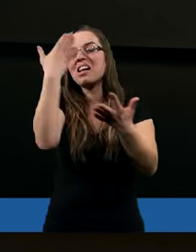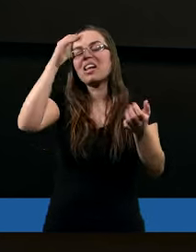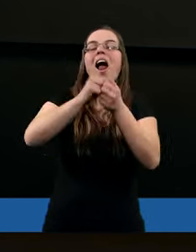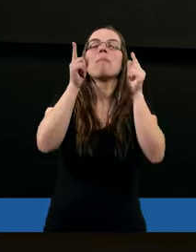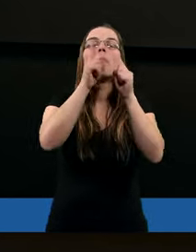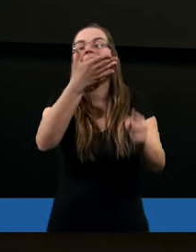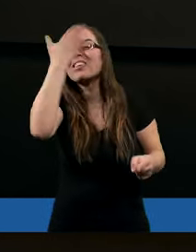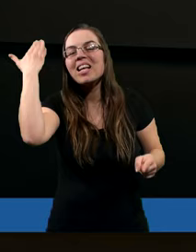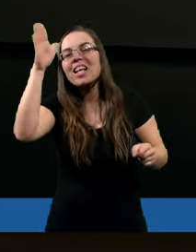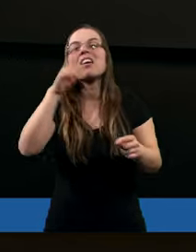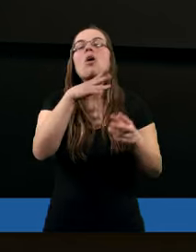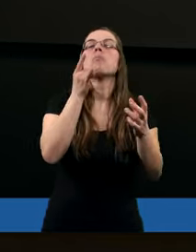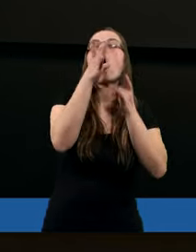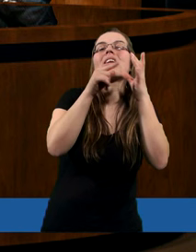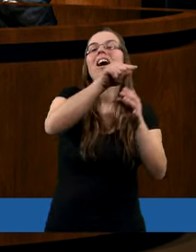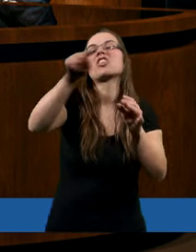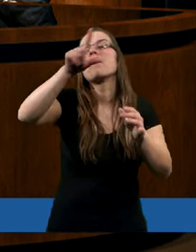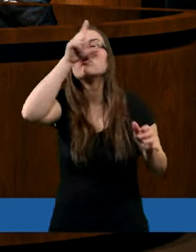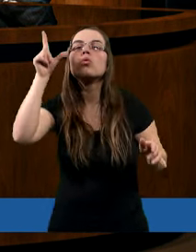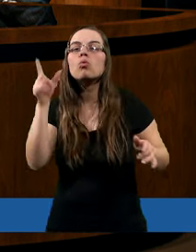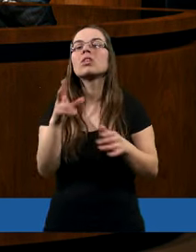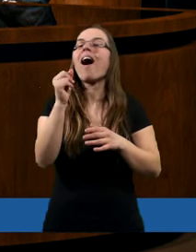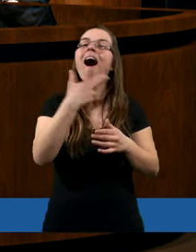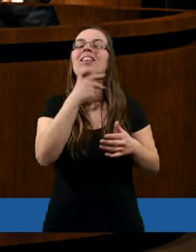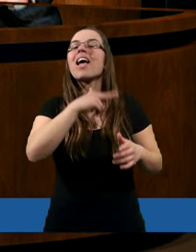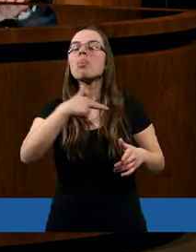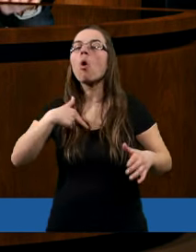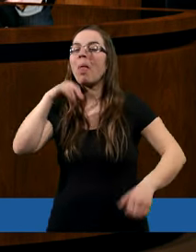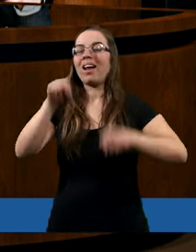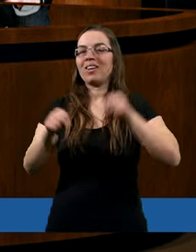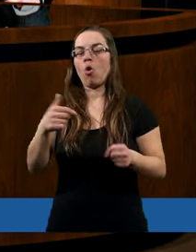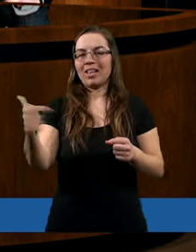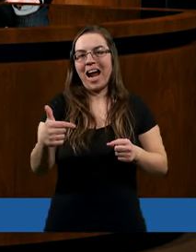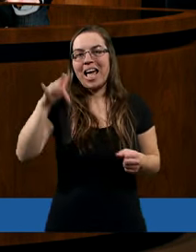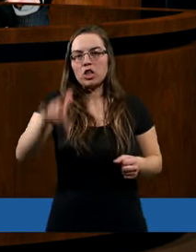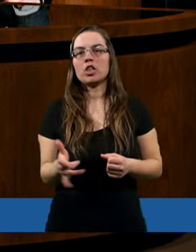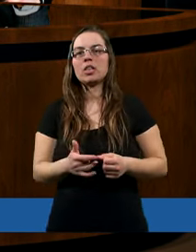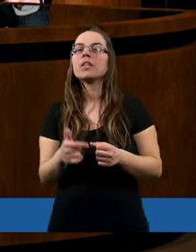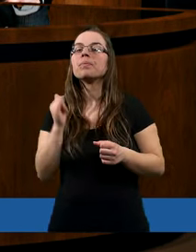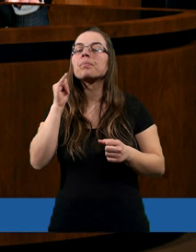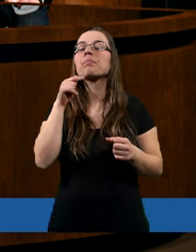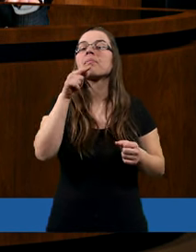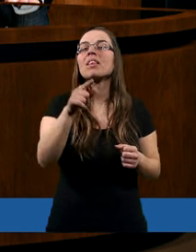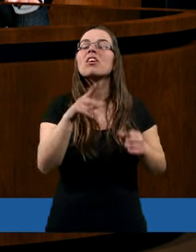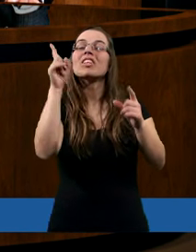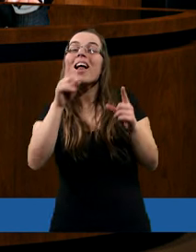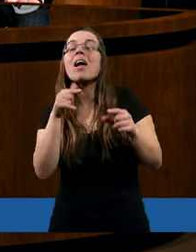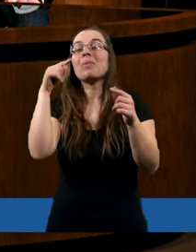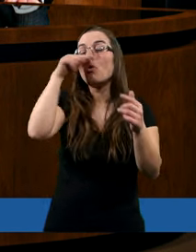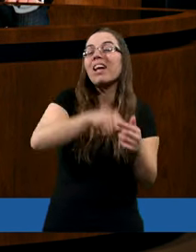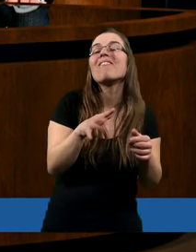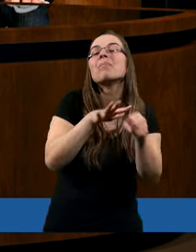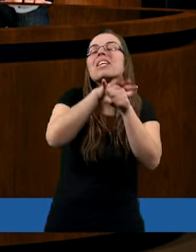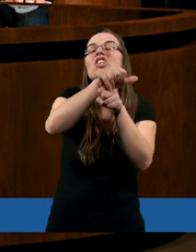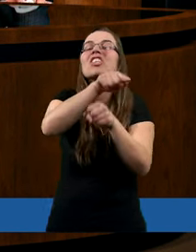i tak dalej, więc musimy być ostrożni bardzo, bo przez to możemy nie tyle przeciwko komuś iść, ale nawet skrzywdzić taką